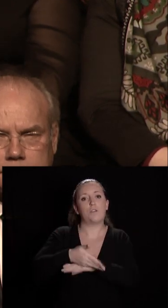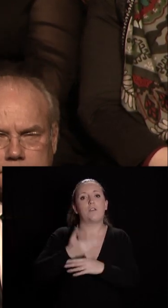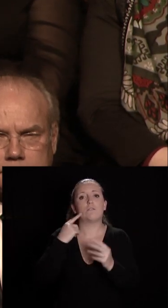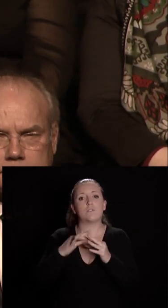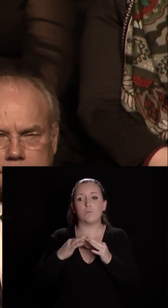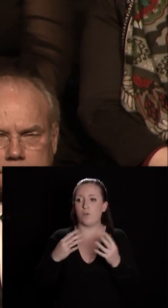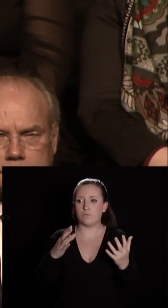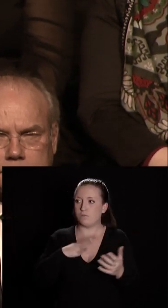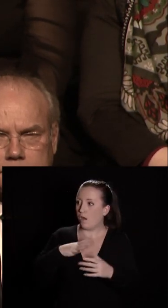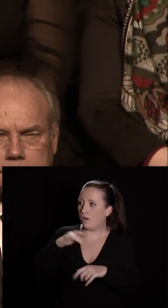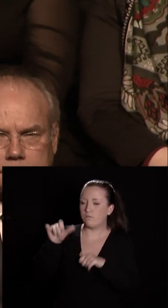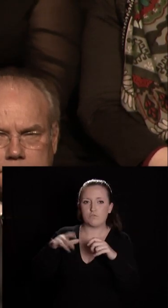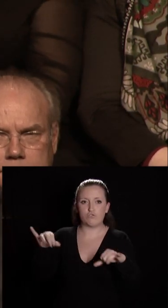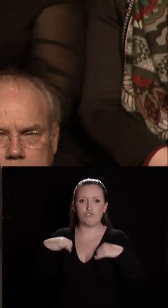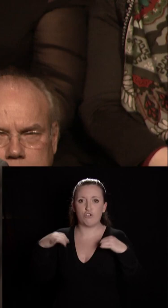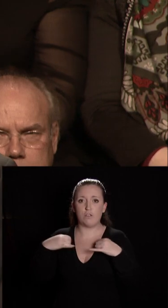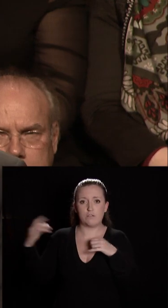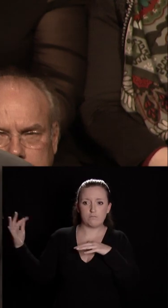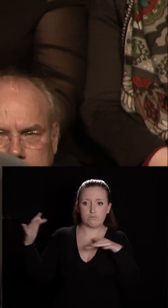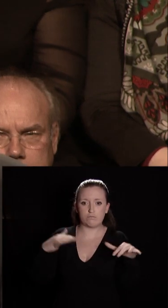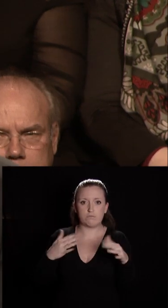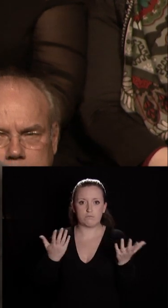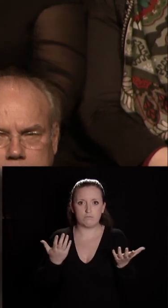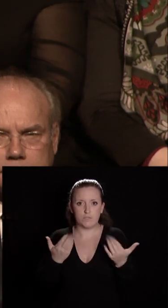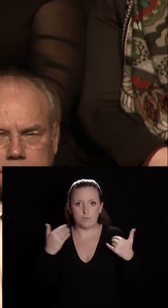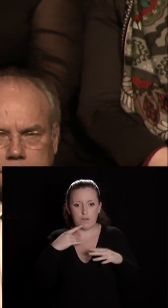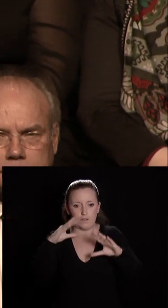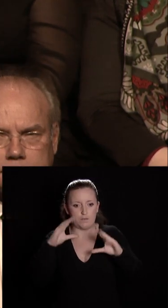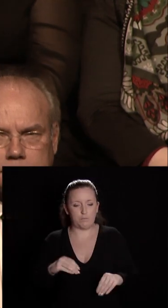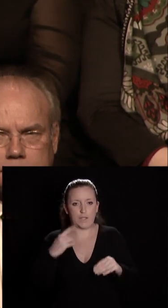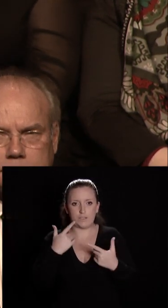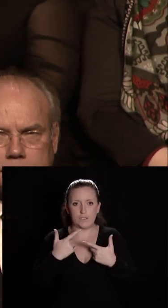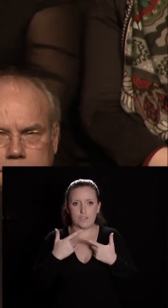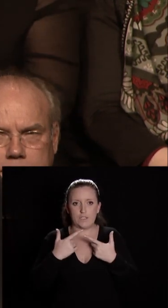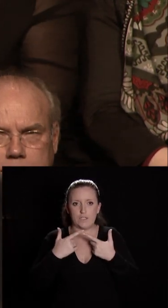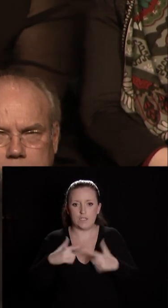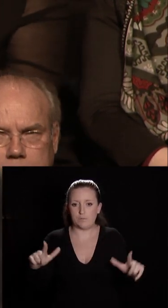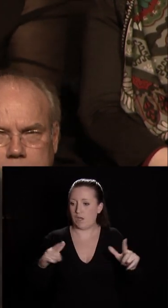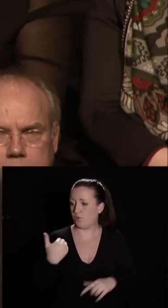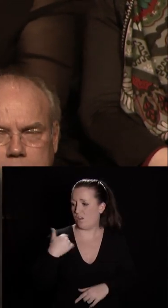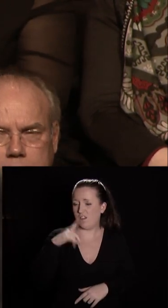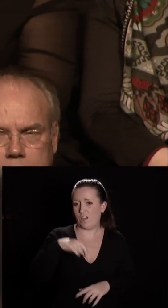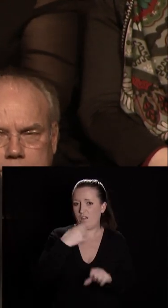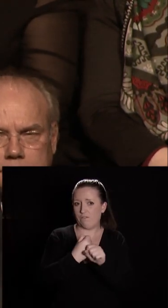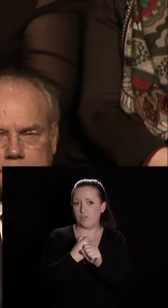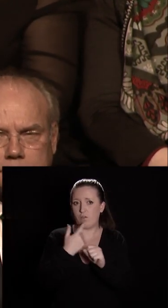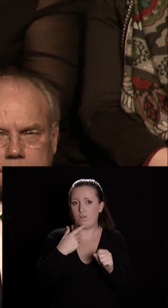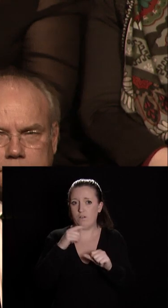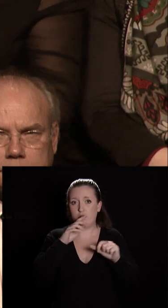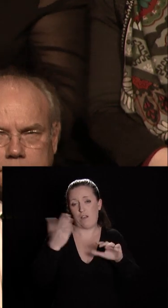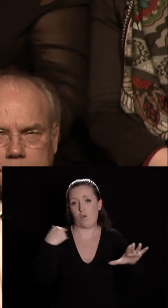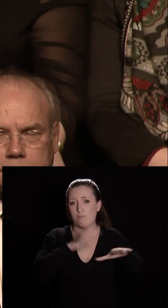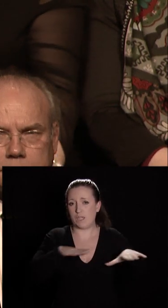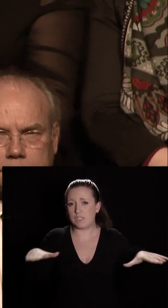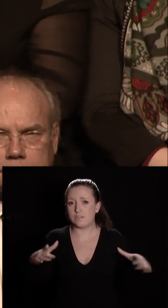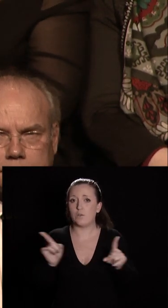accueillir des jeunes qui ne savent même pas que la place de la libération était il y a peu une vingtaine d'années un parking des